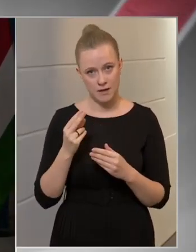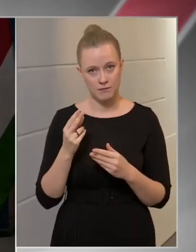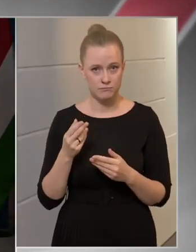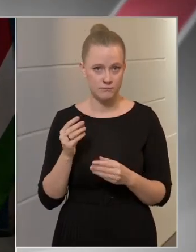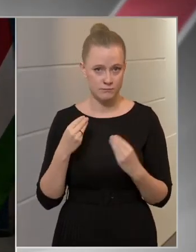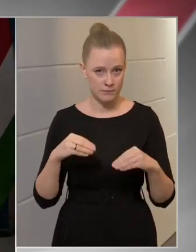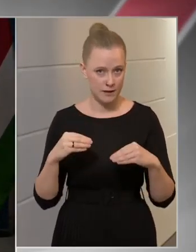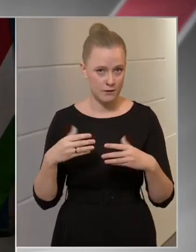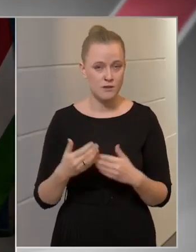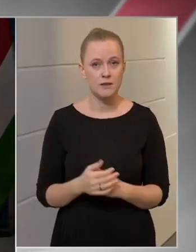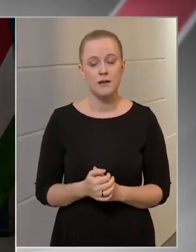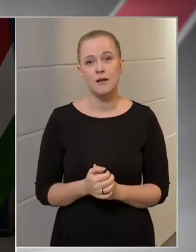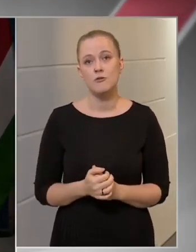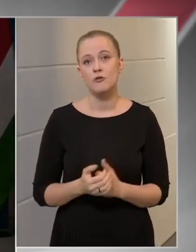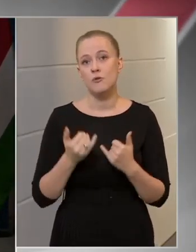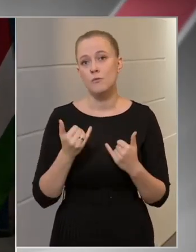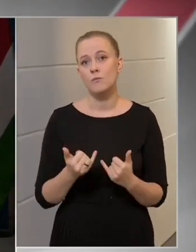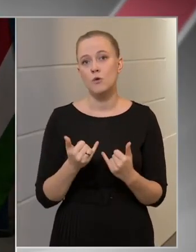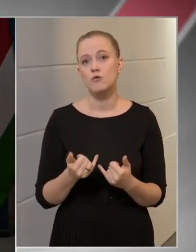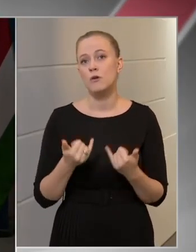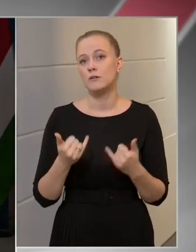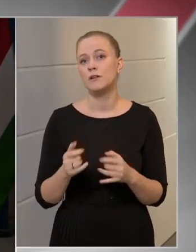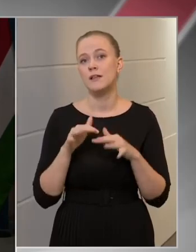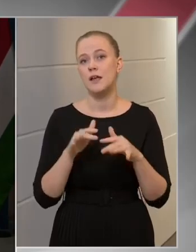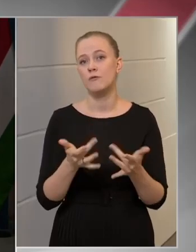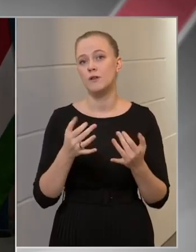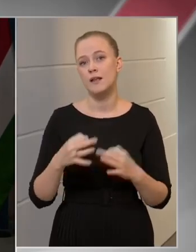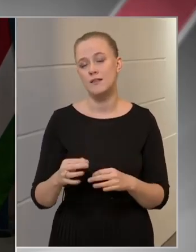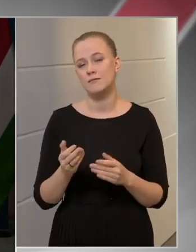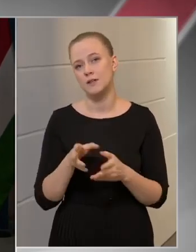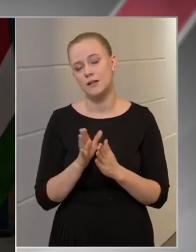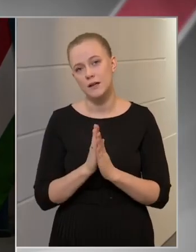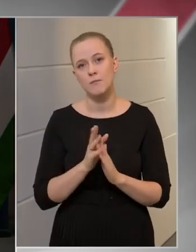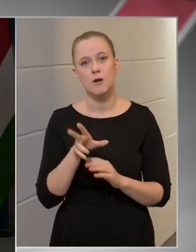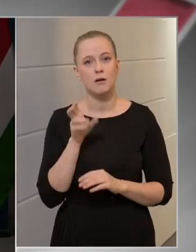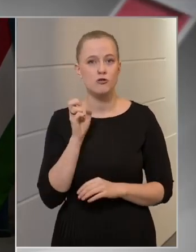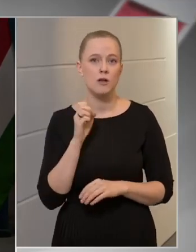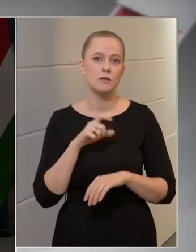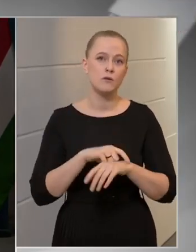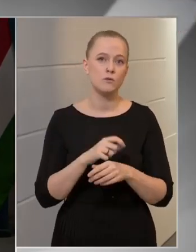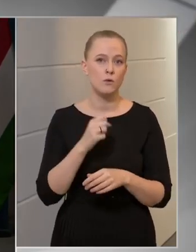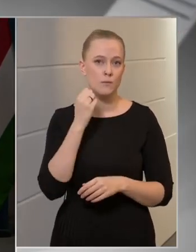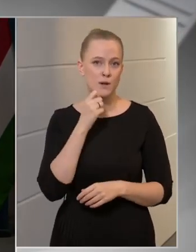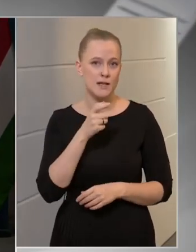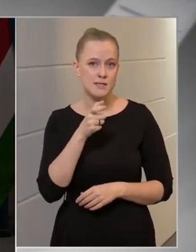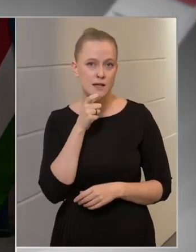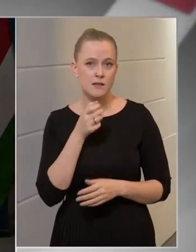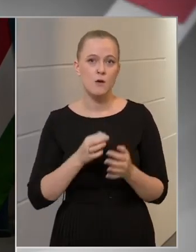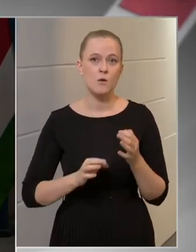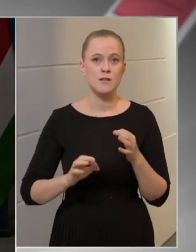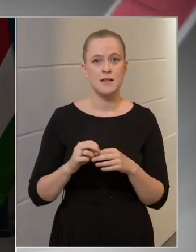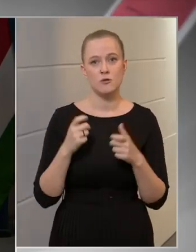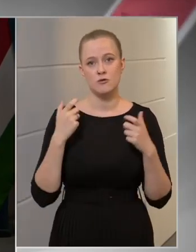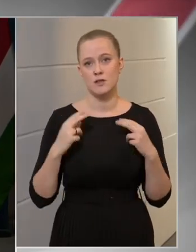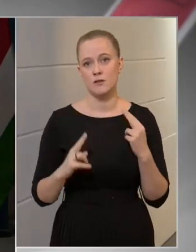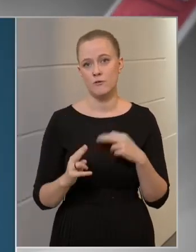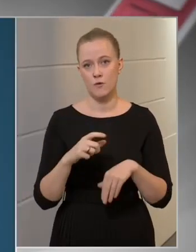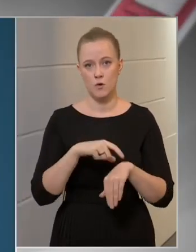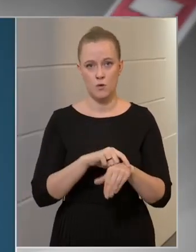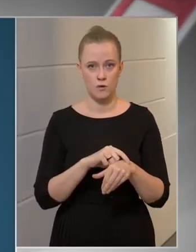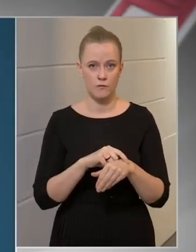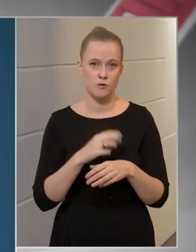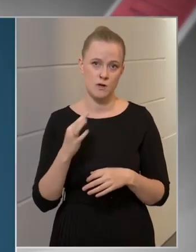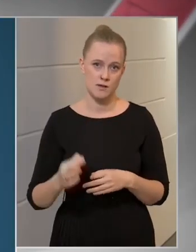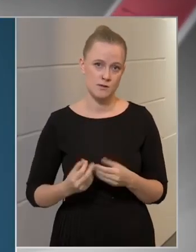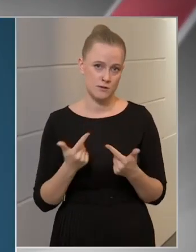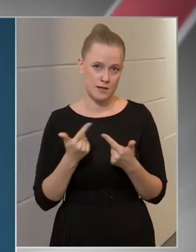Most az aktuális járványügyi helyzettel kapcsolatban kérem hallgassák meg dr. Müller Cecília, országos tisztifőorosasszony tájékoztatását.